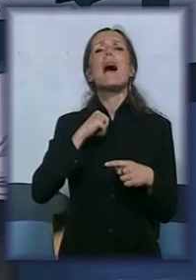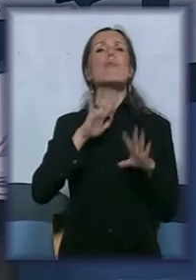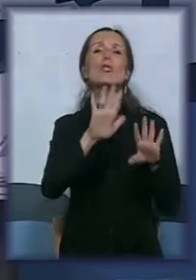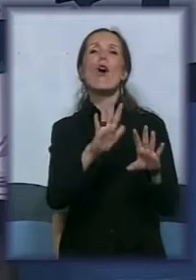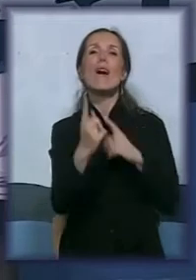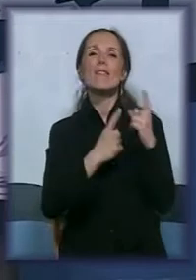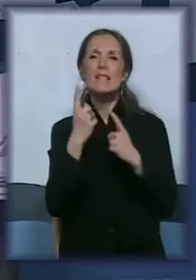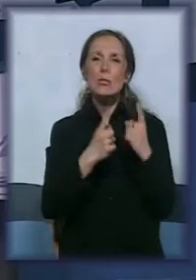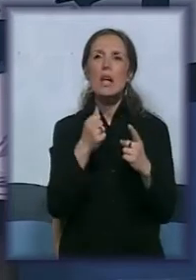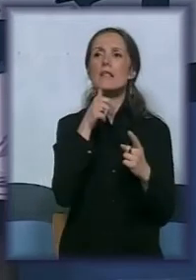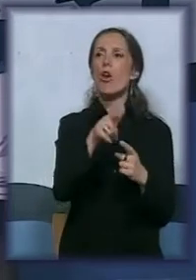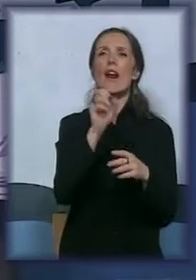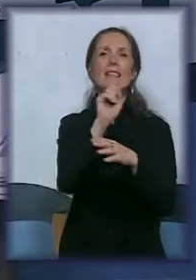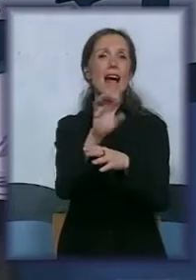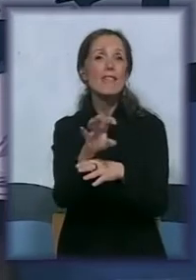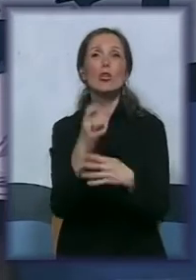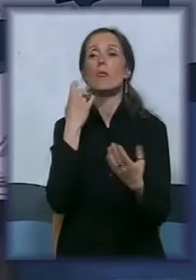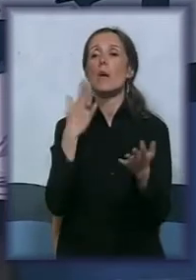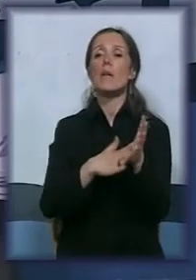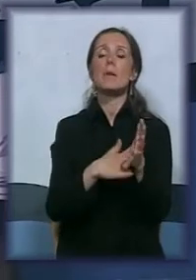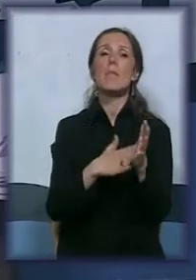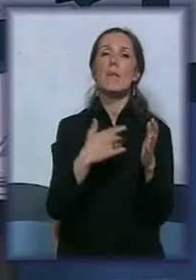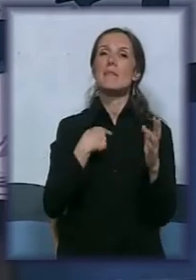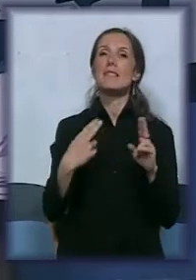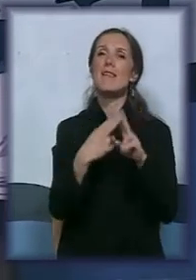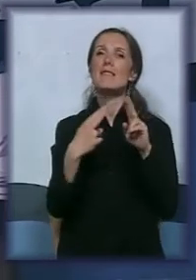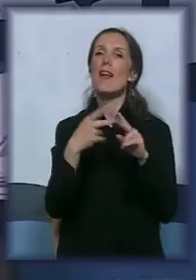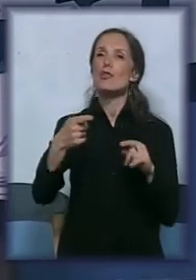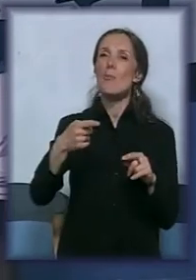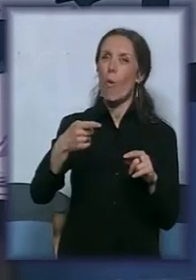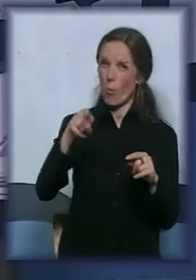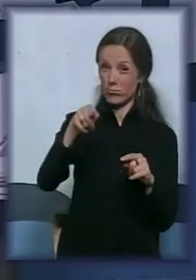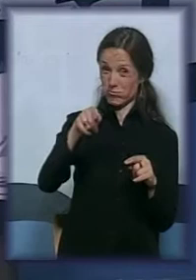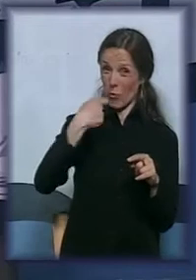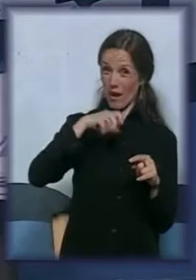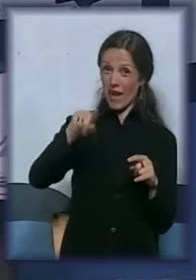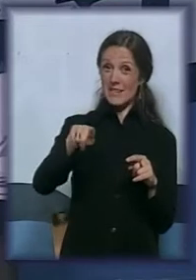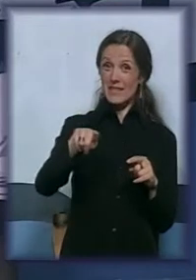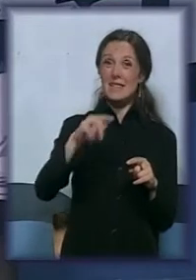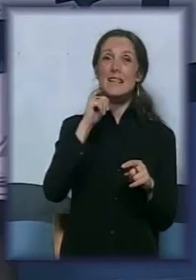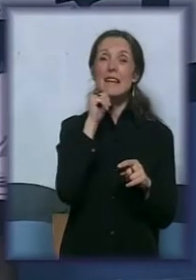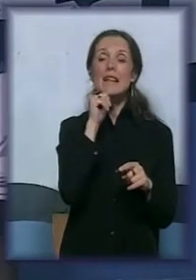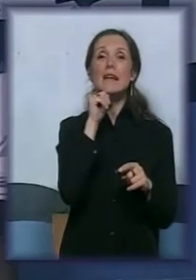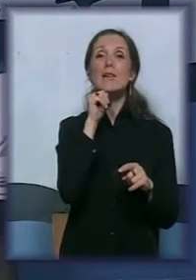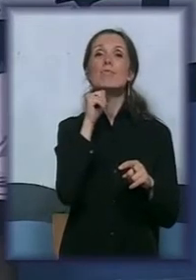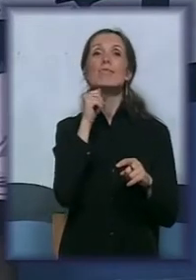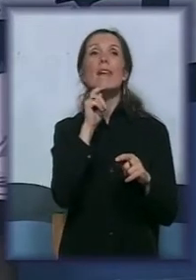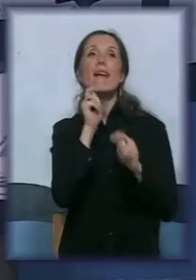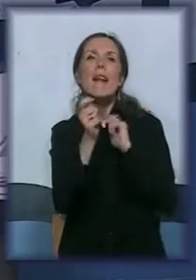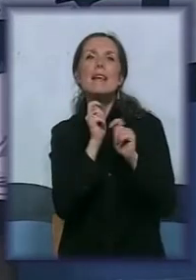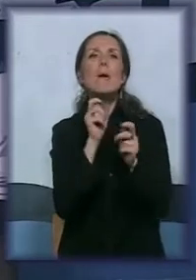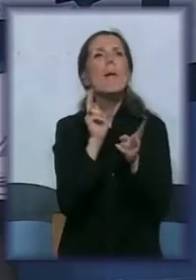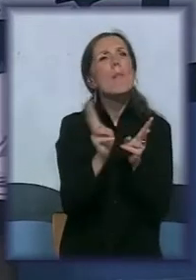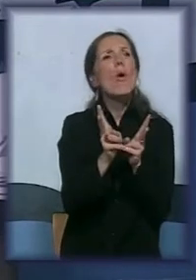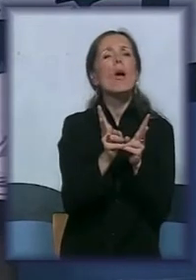one savjetodavne prilike kada se mi srećujemo u agenciji i raspravljamo kako i na koji način možda uticati, jer evropske